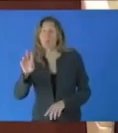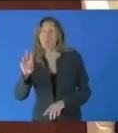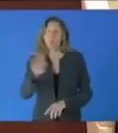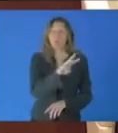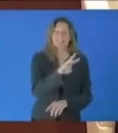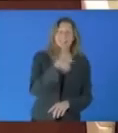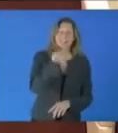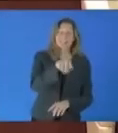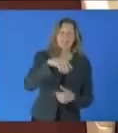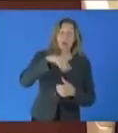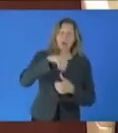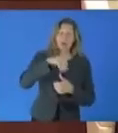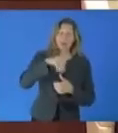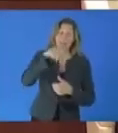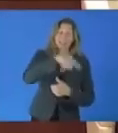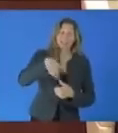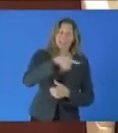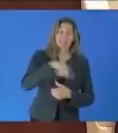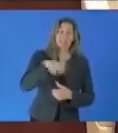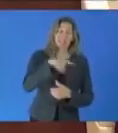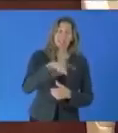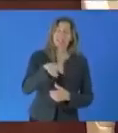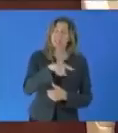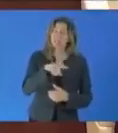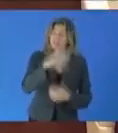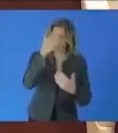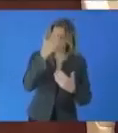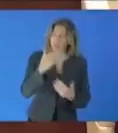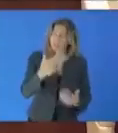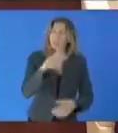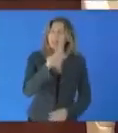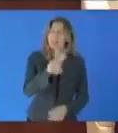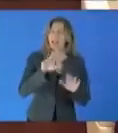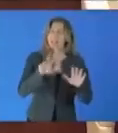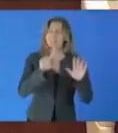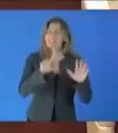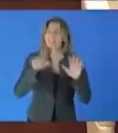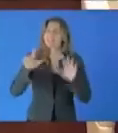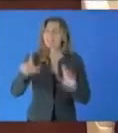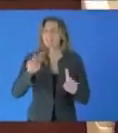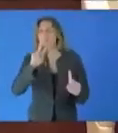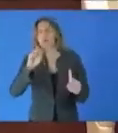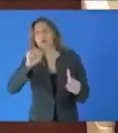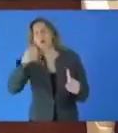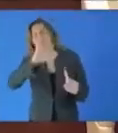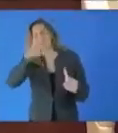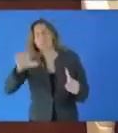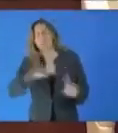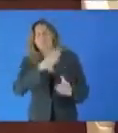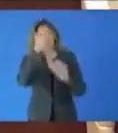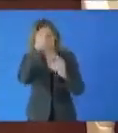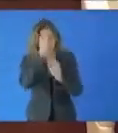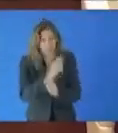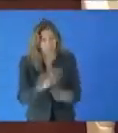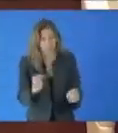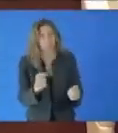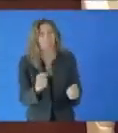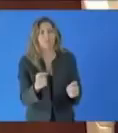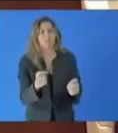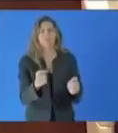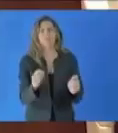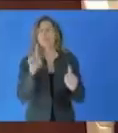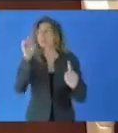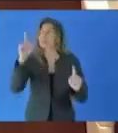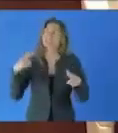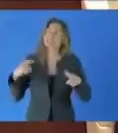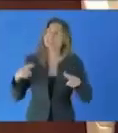'Arménie occidentale est sûrement une question délicate, puisque c'est un État autochtone qui a été reconnu depuis 1917 par plus d'une vingtaine d'autres